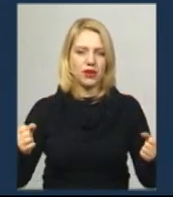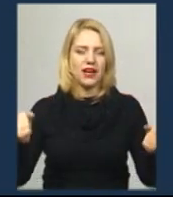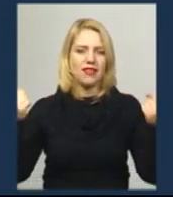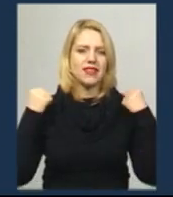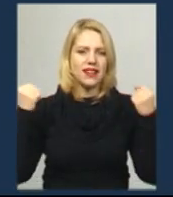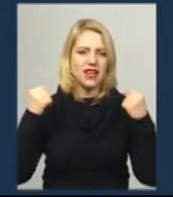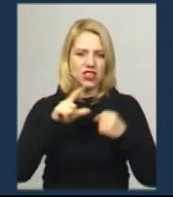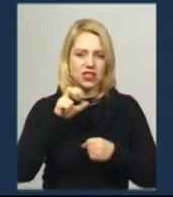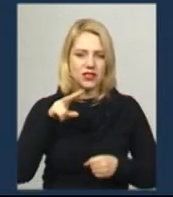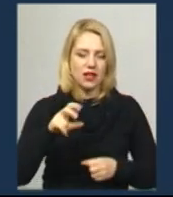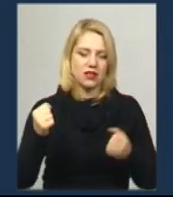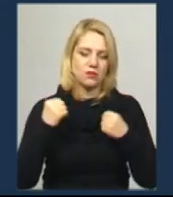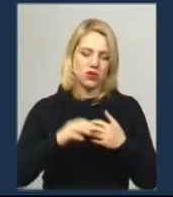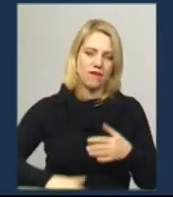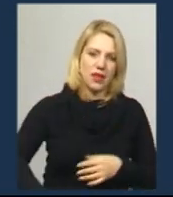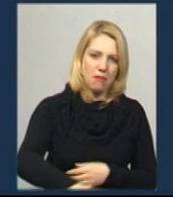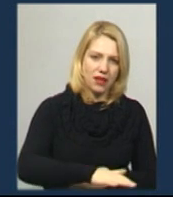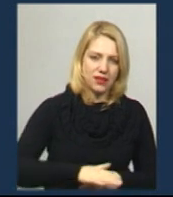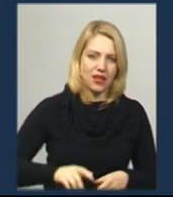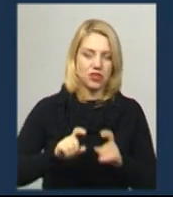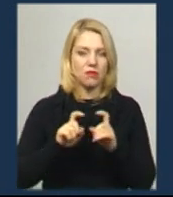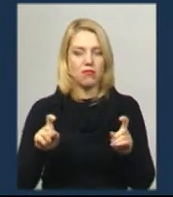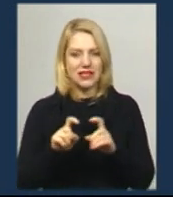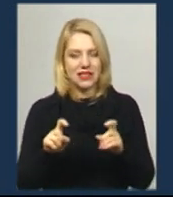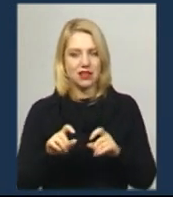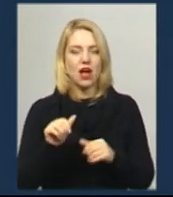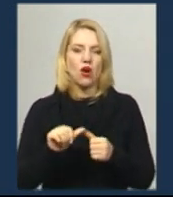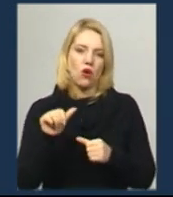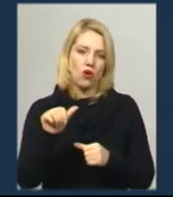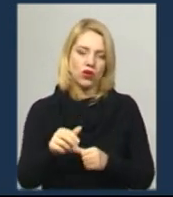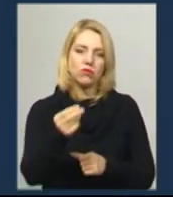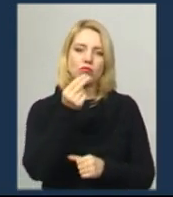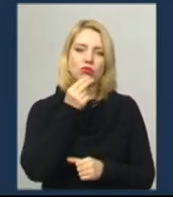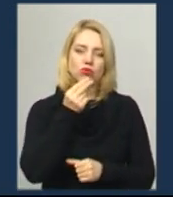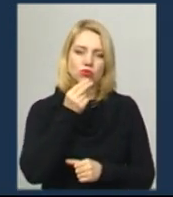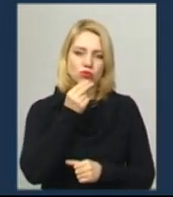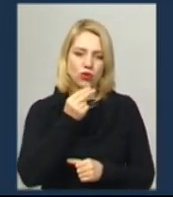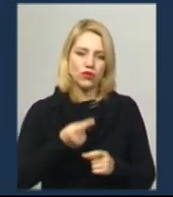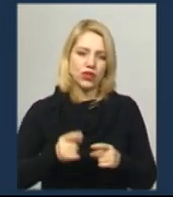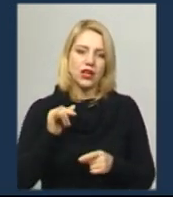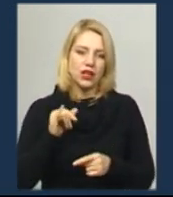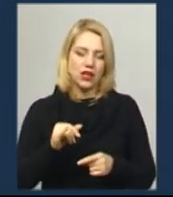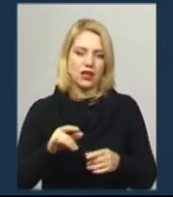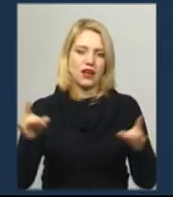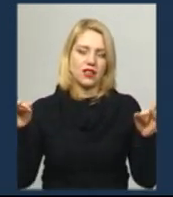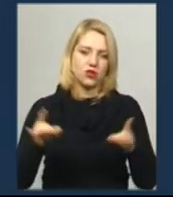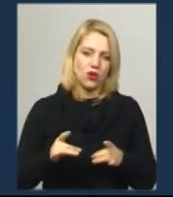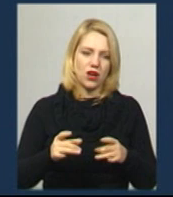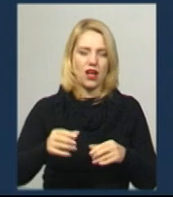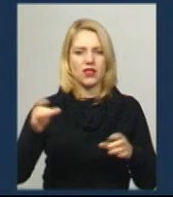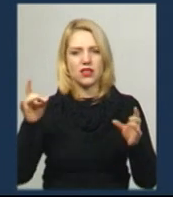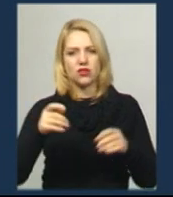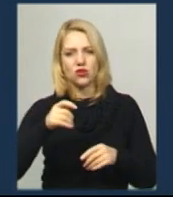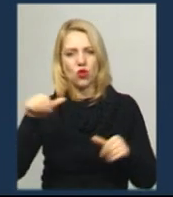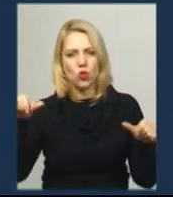майданчики, стадіони, магазини, крім звичайно продуктових та аптек. Ресторани, заклади громадського харчування, готелі, бари,